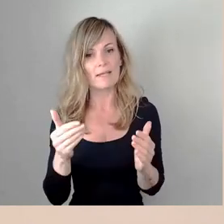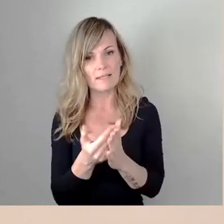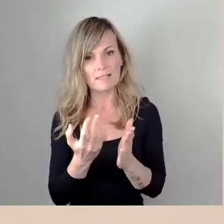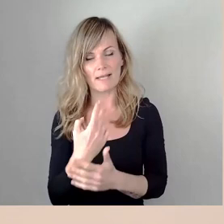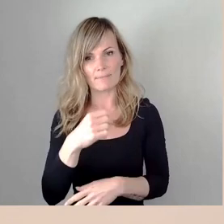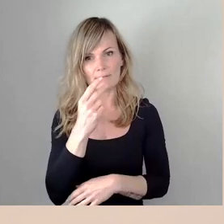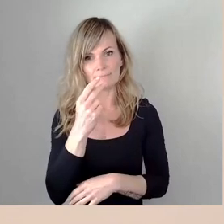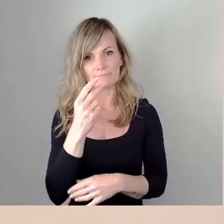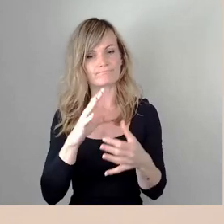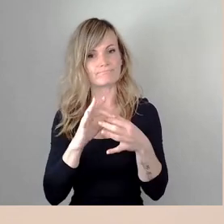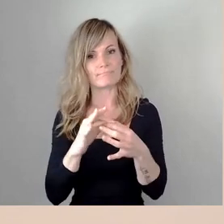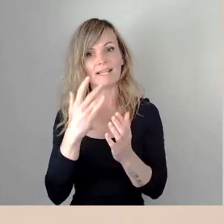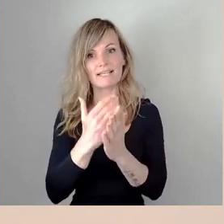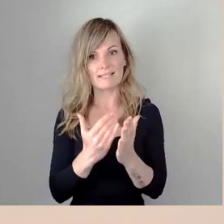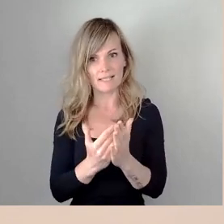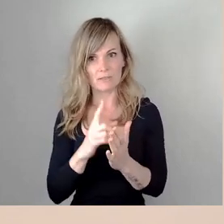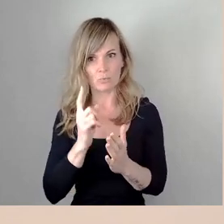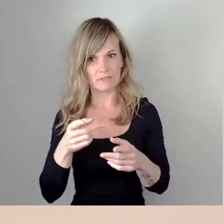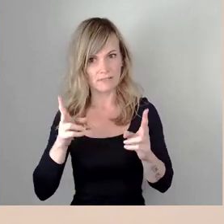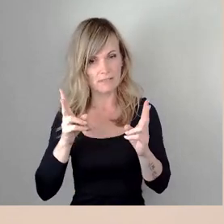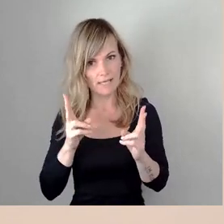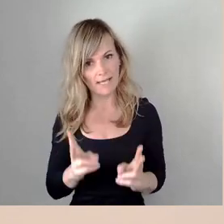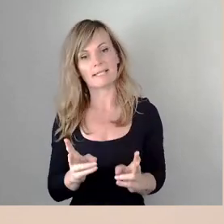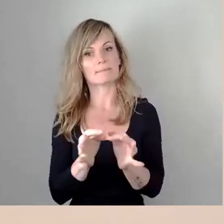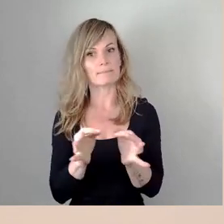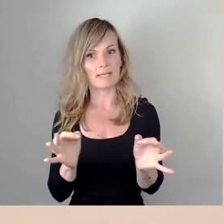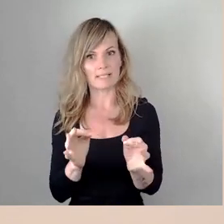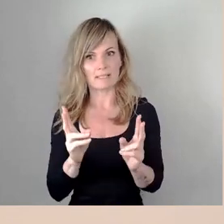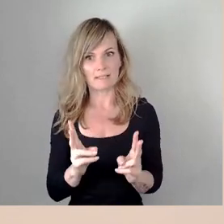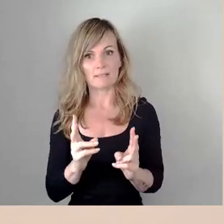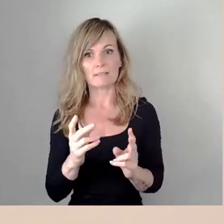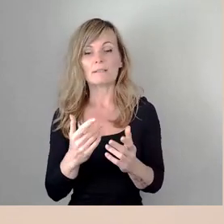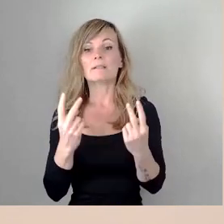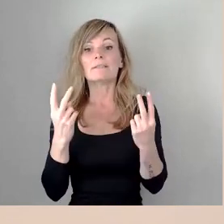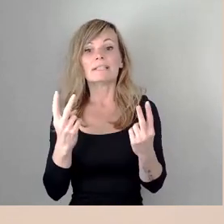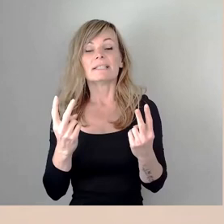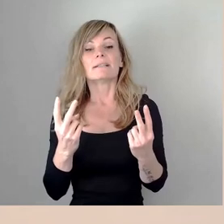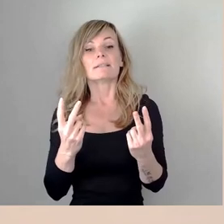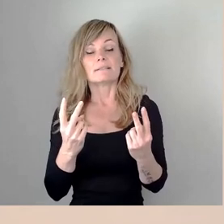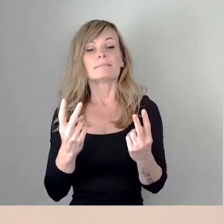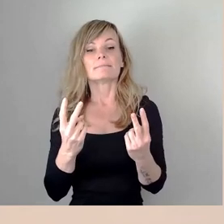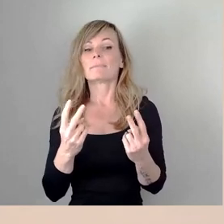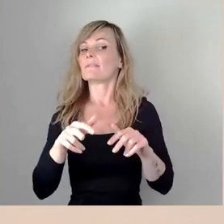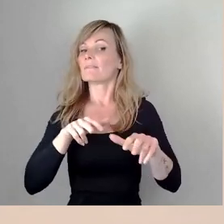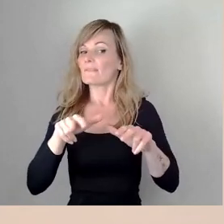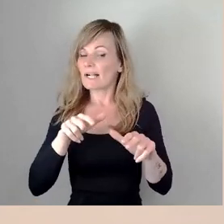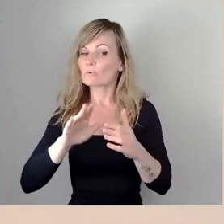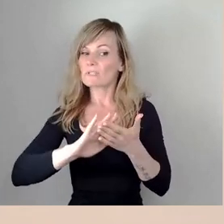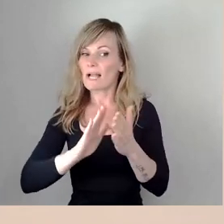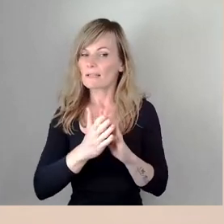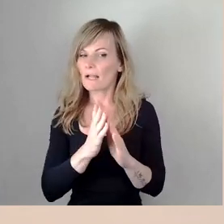Gesetzes und Rechtsmäßigkeit darum, in Hinsicht des Verwaltungshandels dafür Sorge zu tragen,